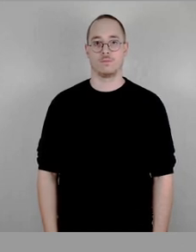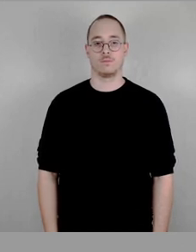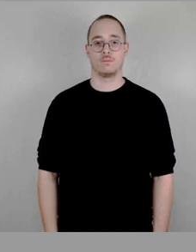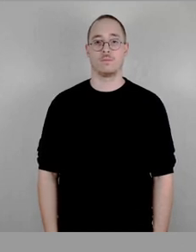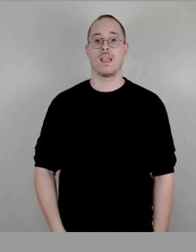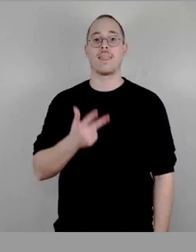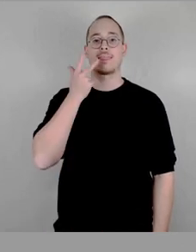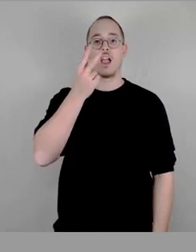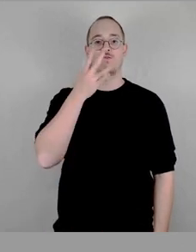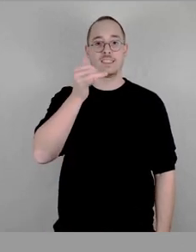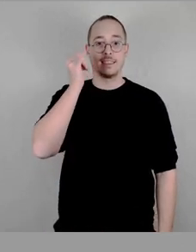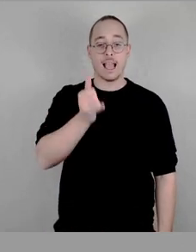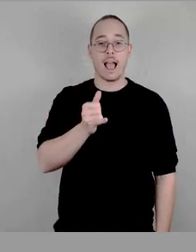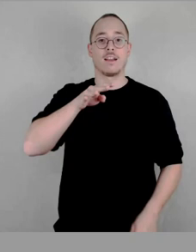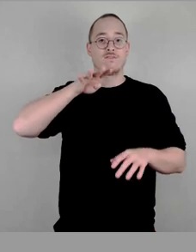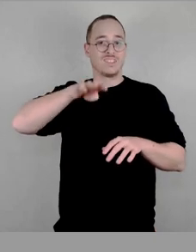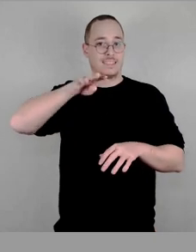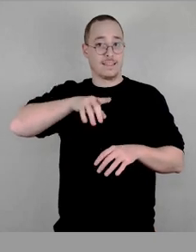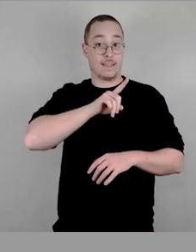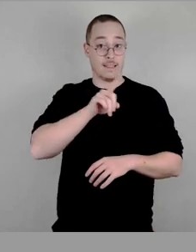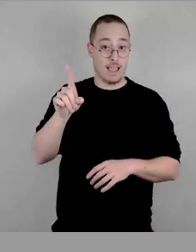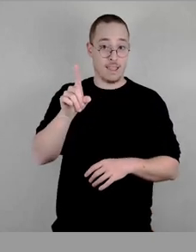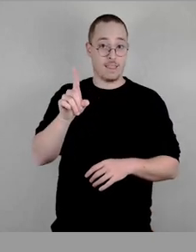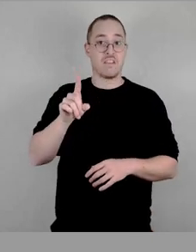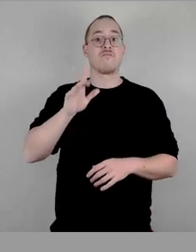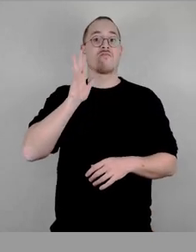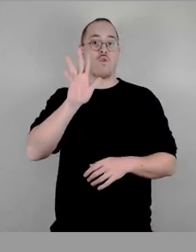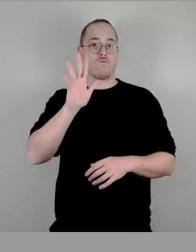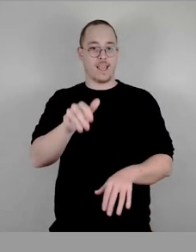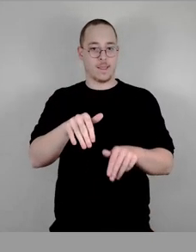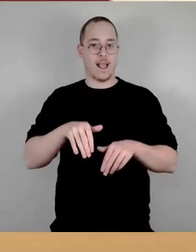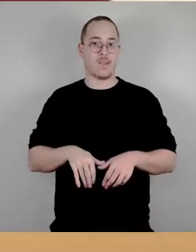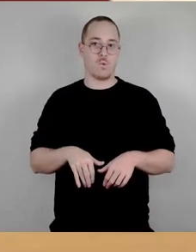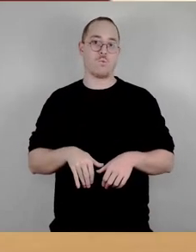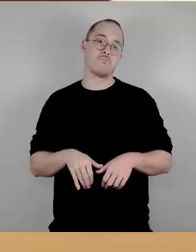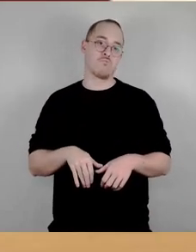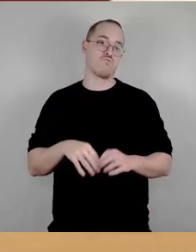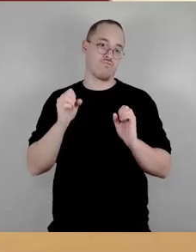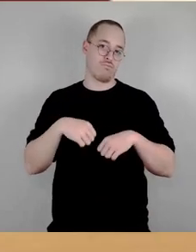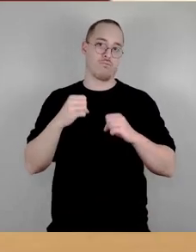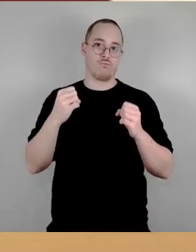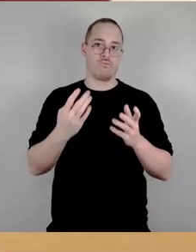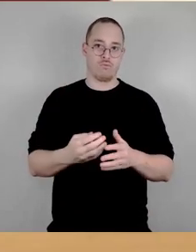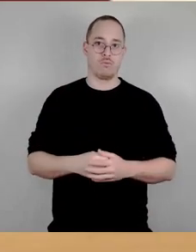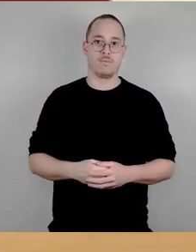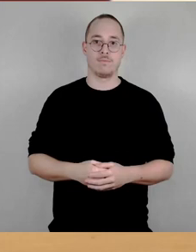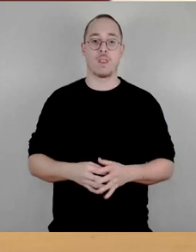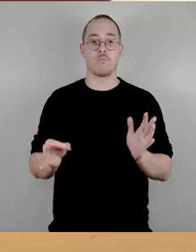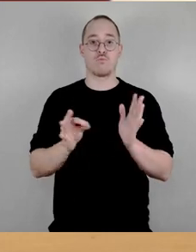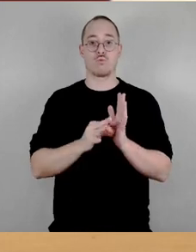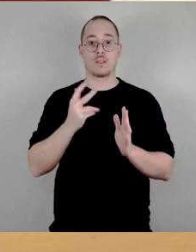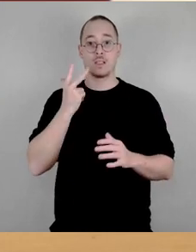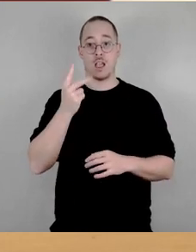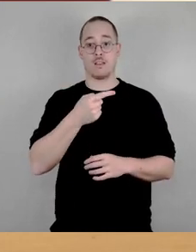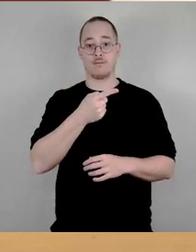43 ja, 14, nein, fünf Enthaltungen auch beschlossen Und da kommen wir noch zu Punkt 3 Wer dem zustimmen möchte, ist